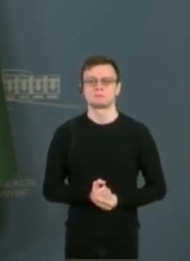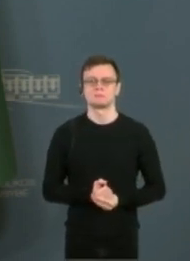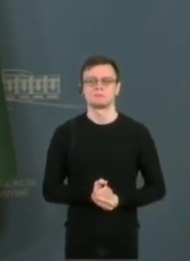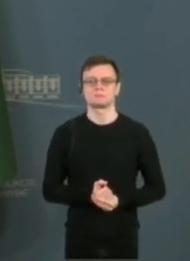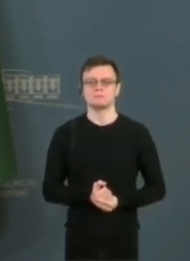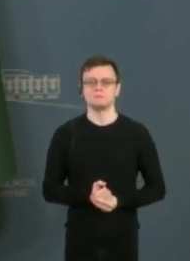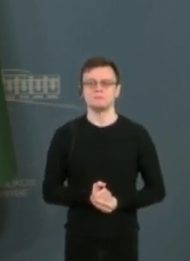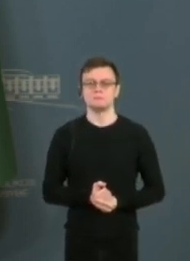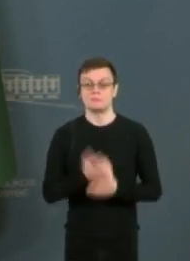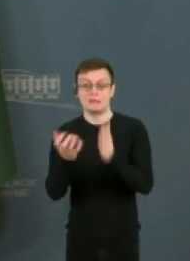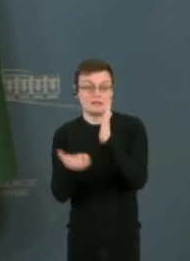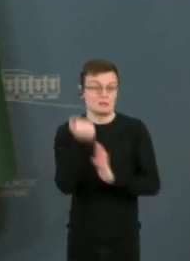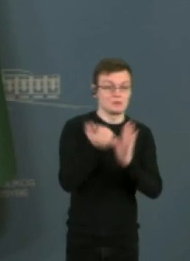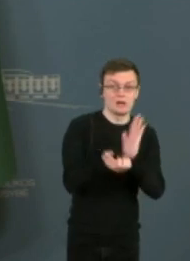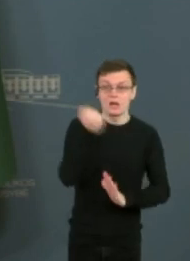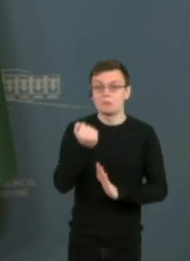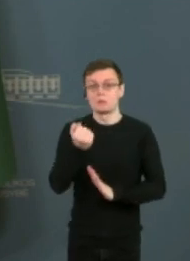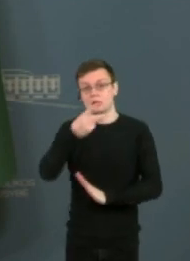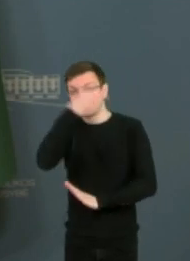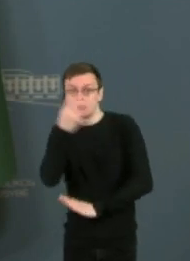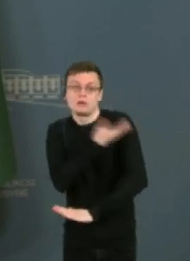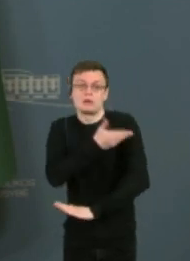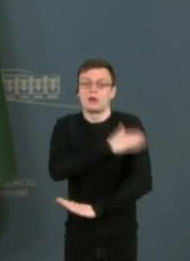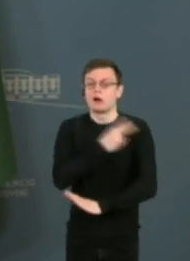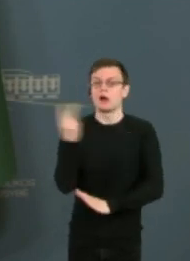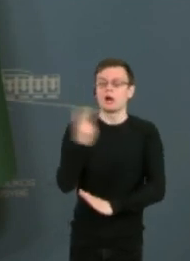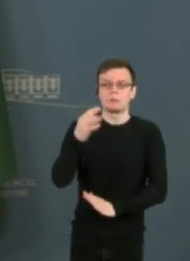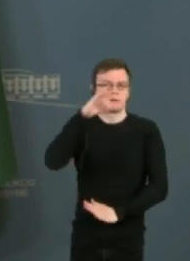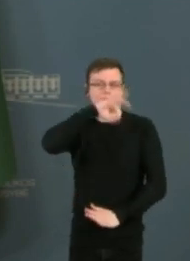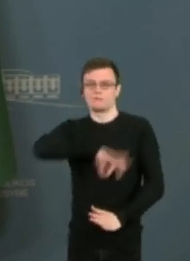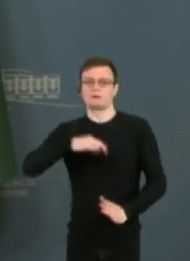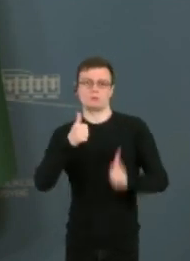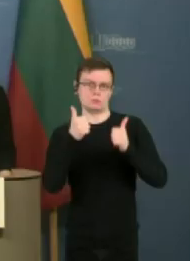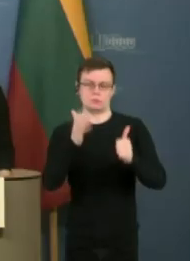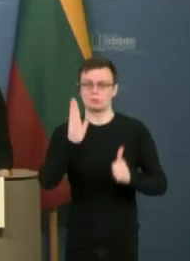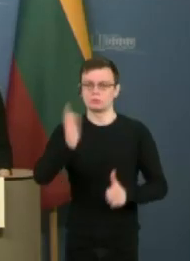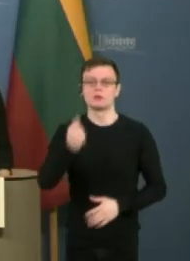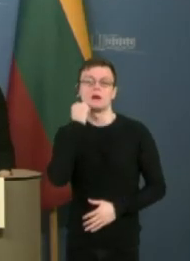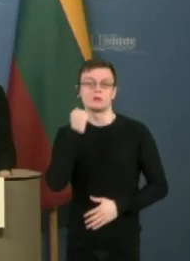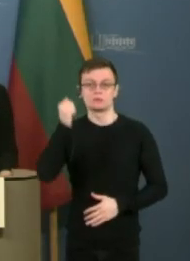pasieksime abiem šalim ir mūsų tautom naudingiausių rezultatų. Ačiū.